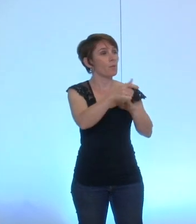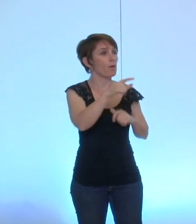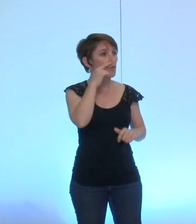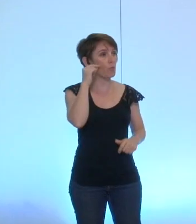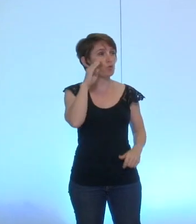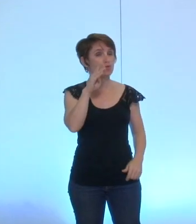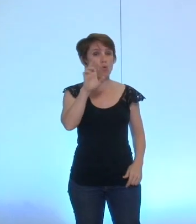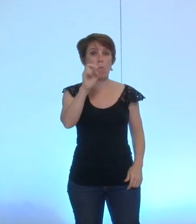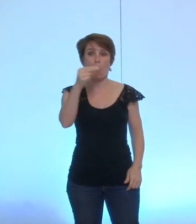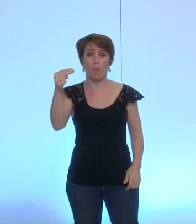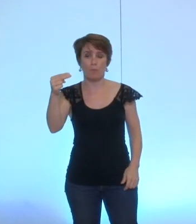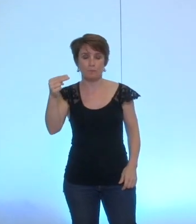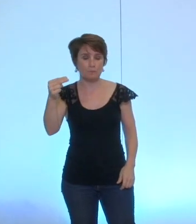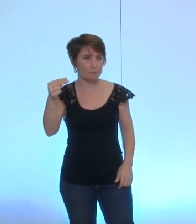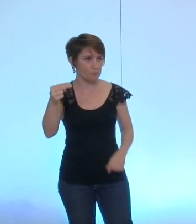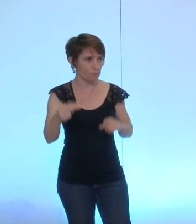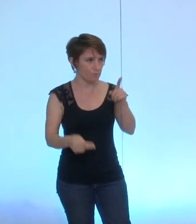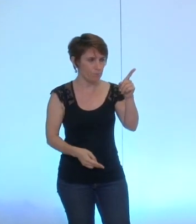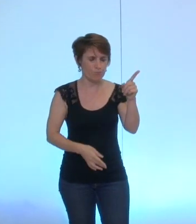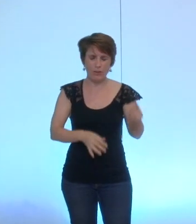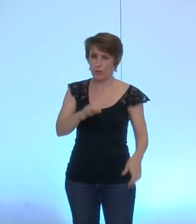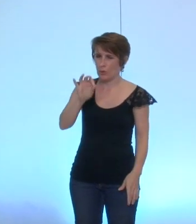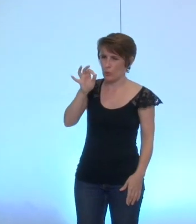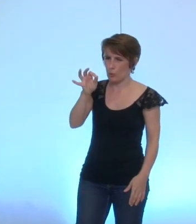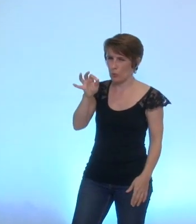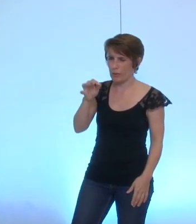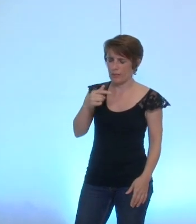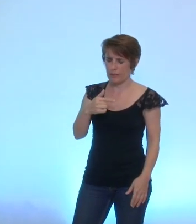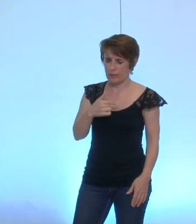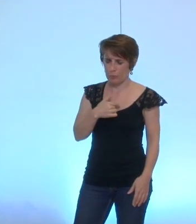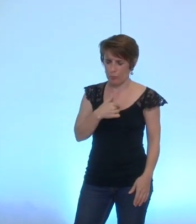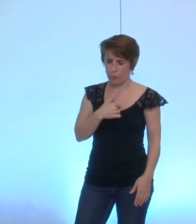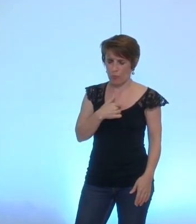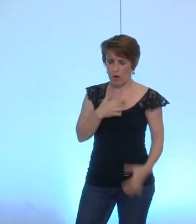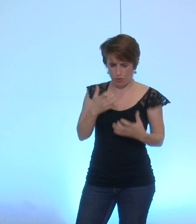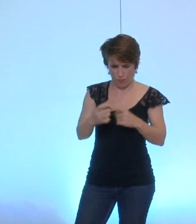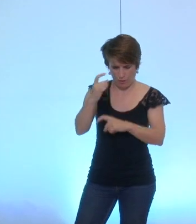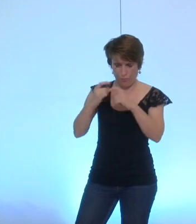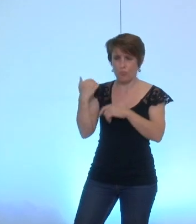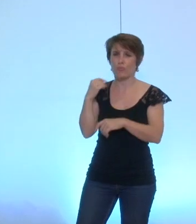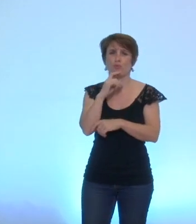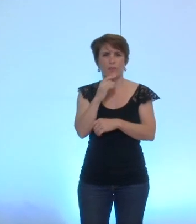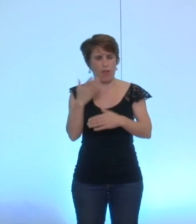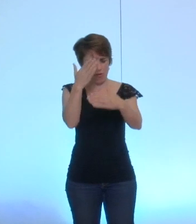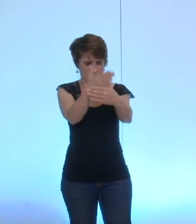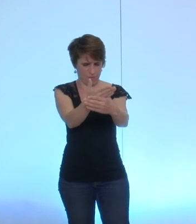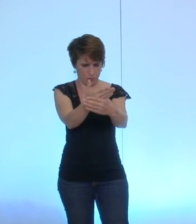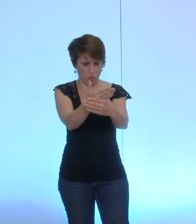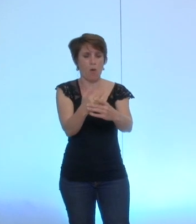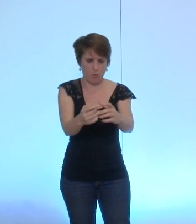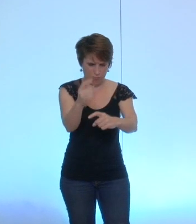oui je voulais juste revenir sur l'intervention que j'ai faite parce que dans la charte